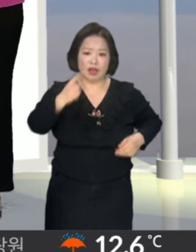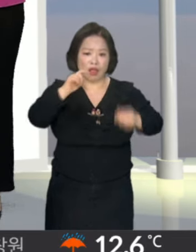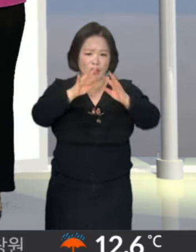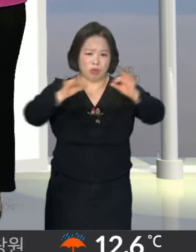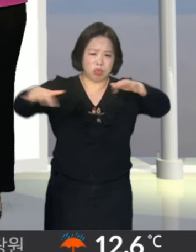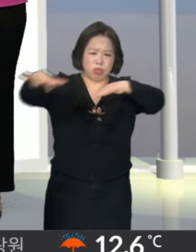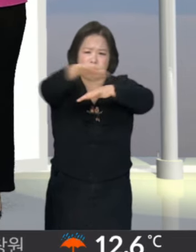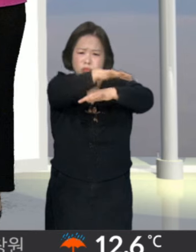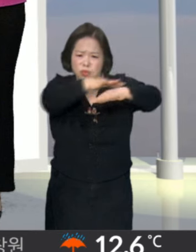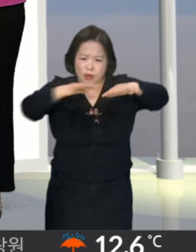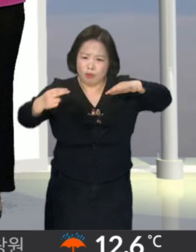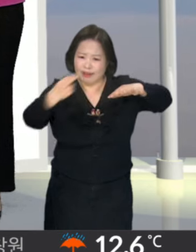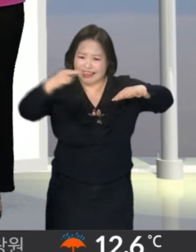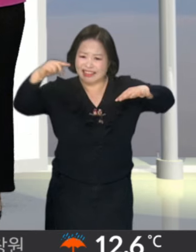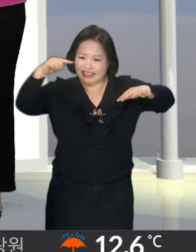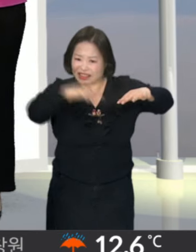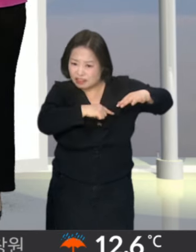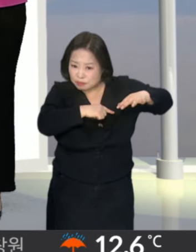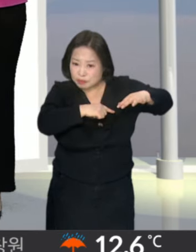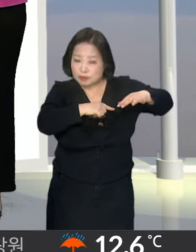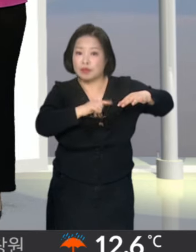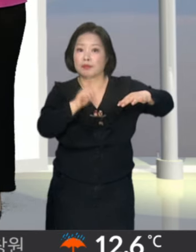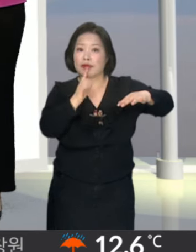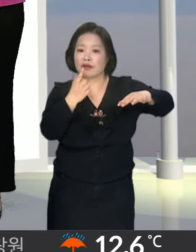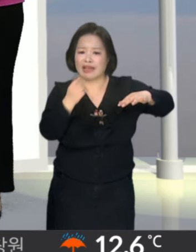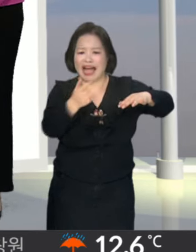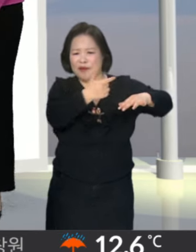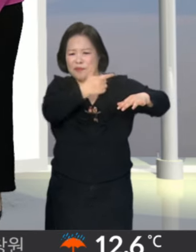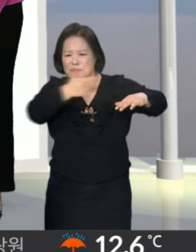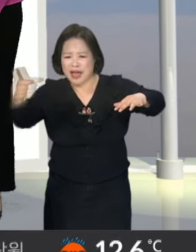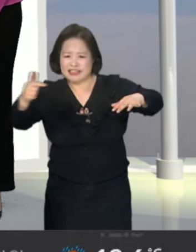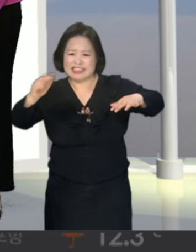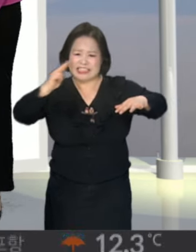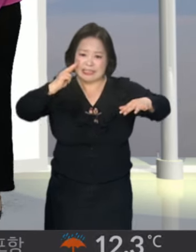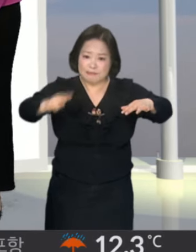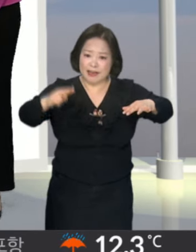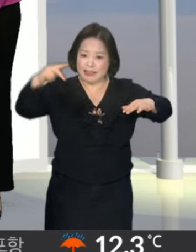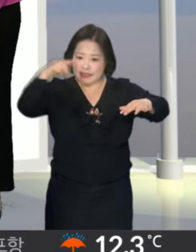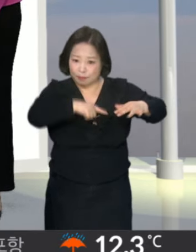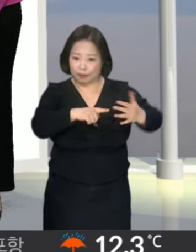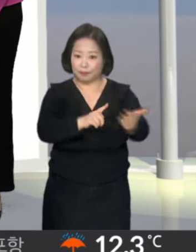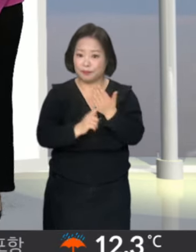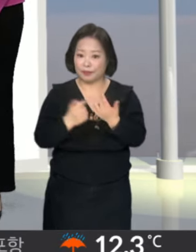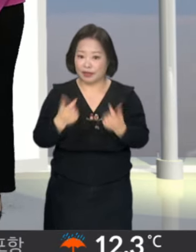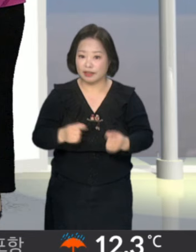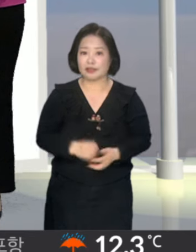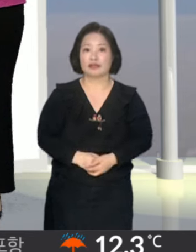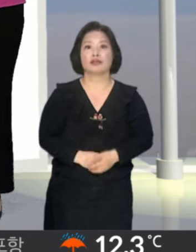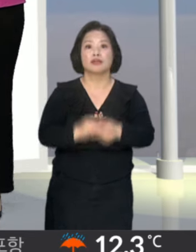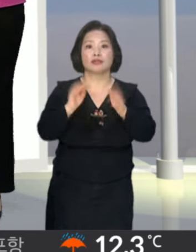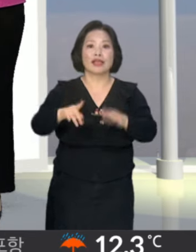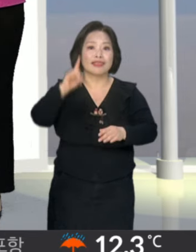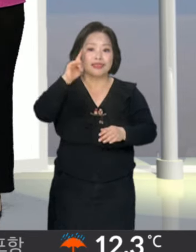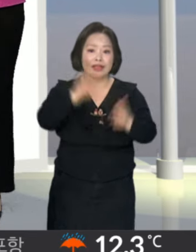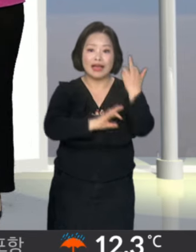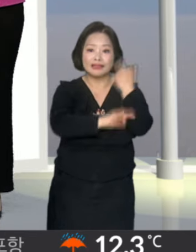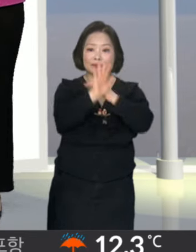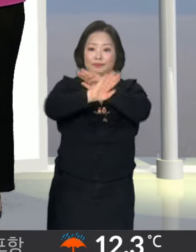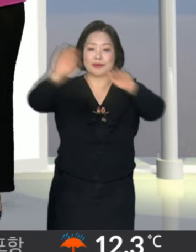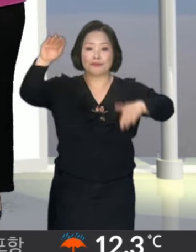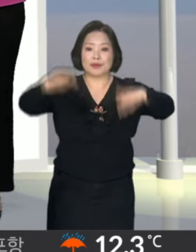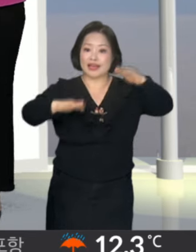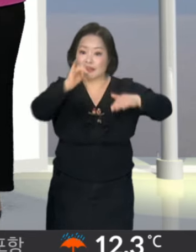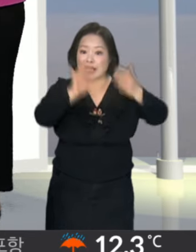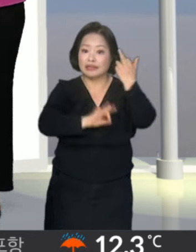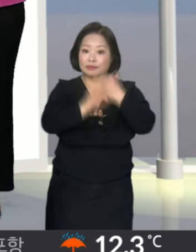영향권에 들겠습니다. 공기질은 나쁨에서 매우 나쁨 수준까지도 치솟겠습니다. 내일도 큰 일교차 속에